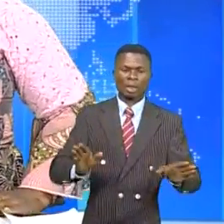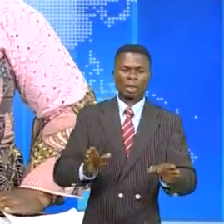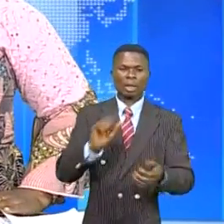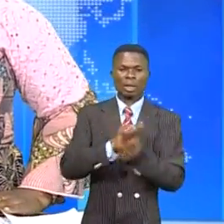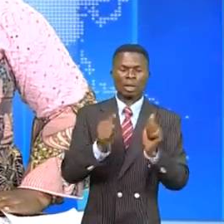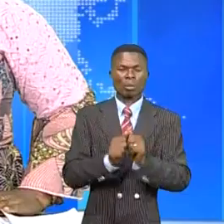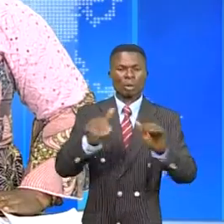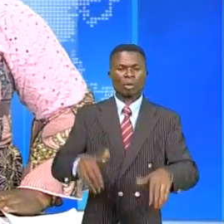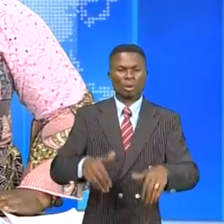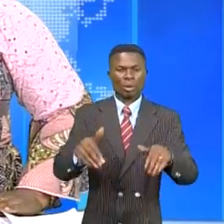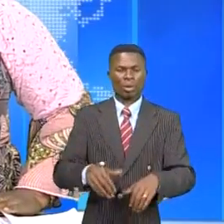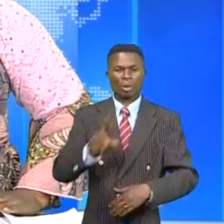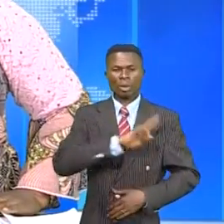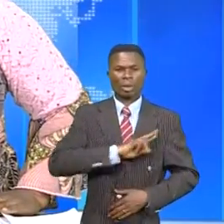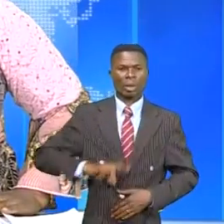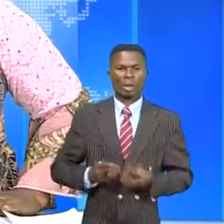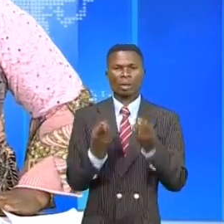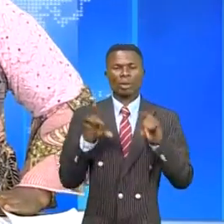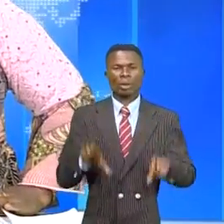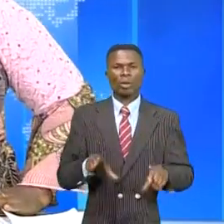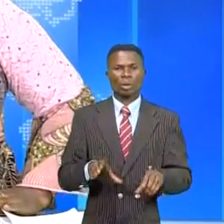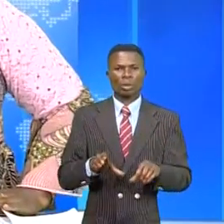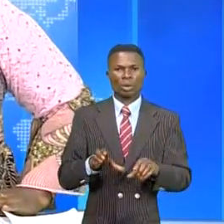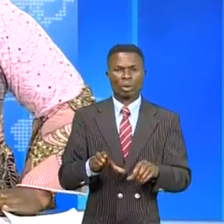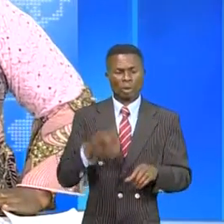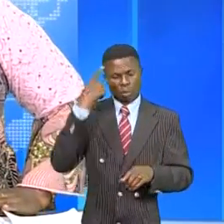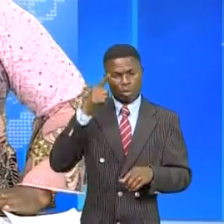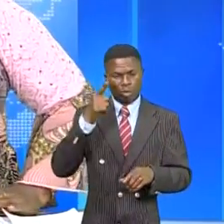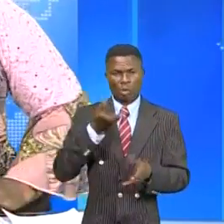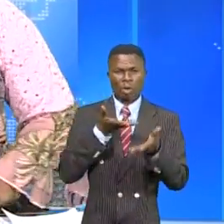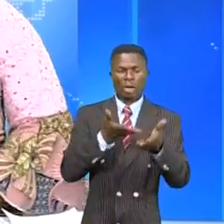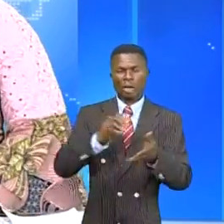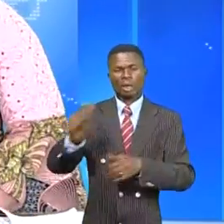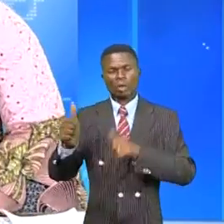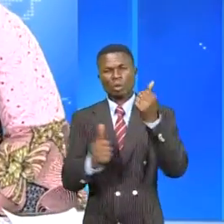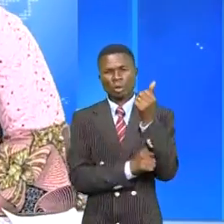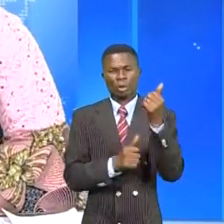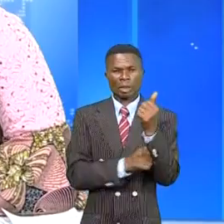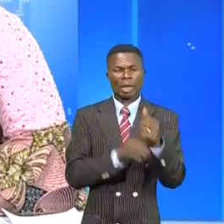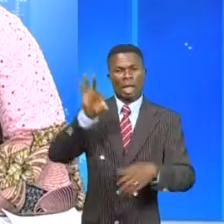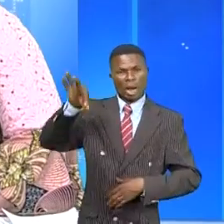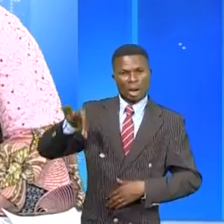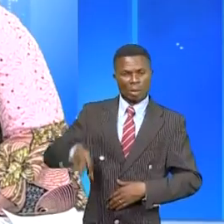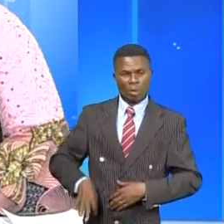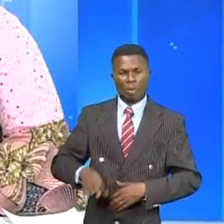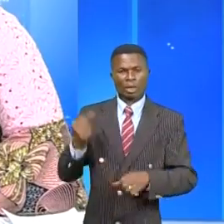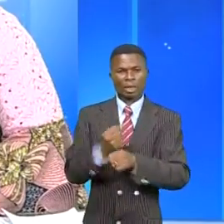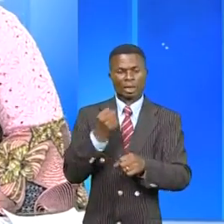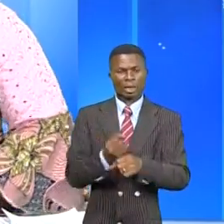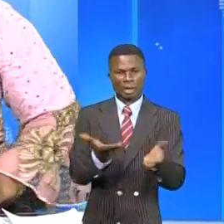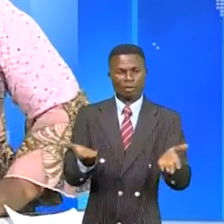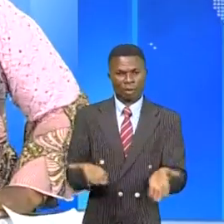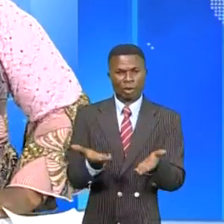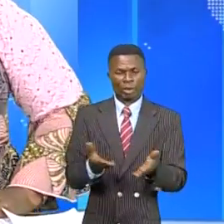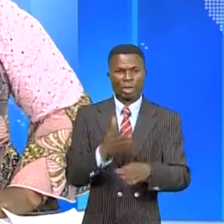secteur avicole en plus démocratique du Congo pour convaincre les parties prenantes les avantages de la production locale